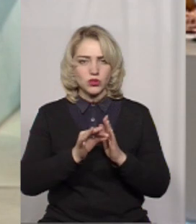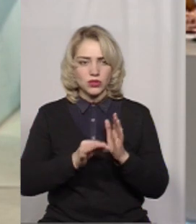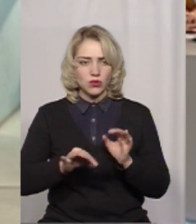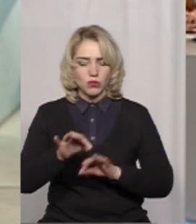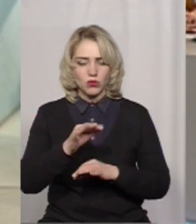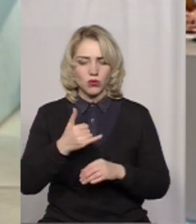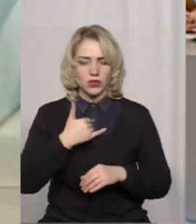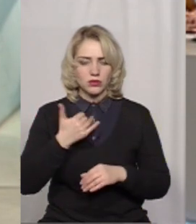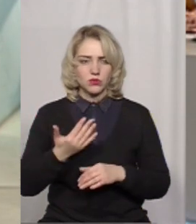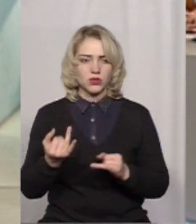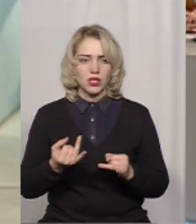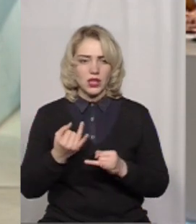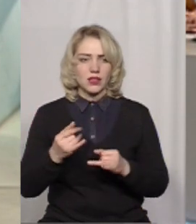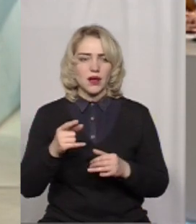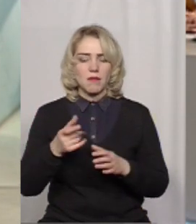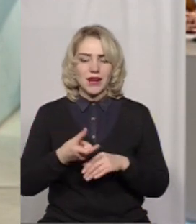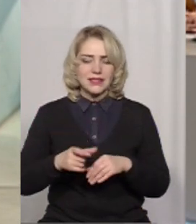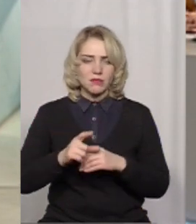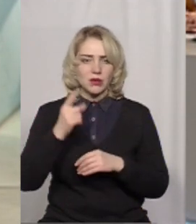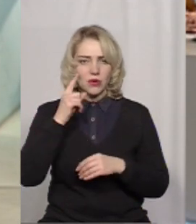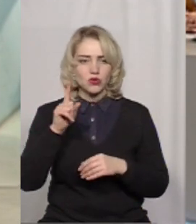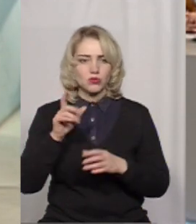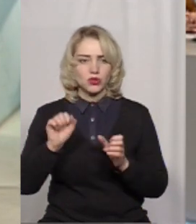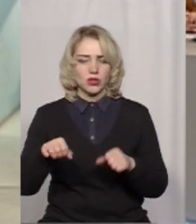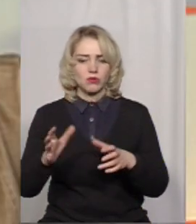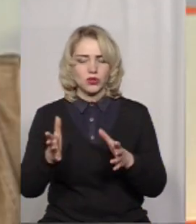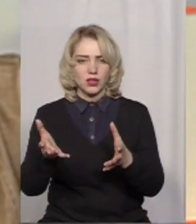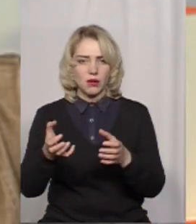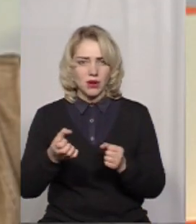наступні критерії. Максимальна кількість балів, яку можна буде набрати – це 17.